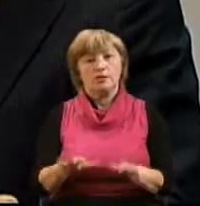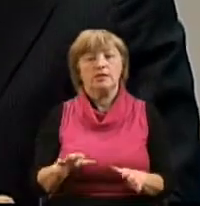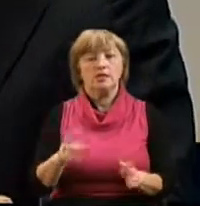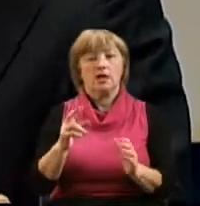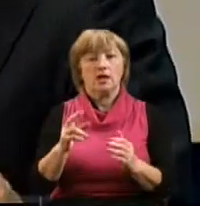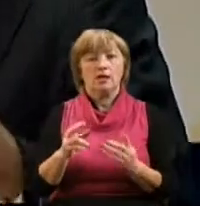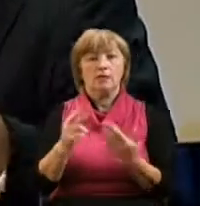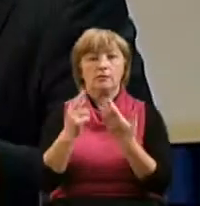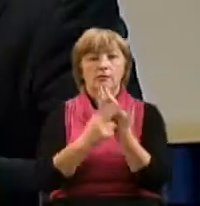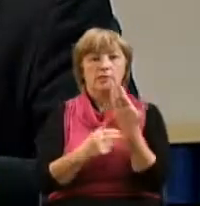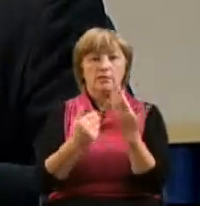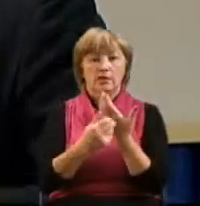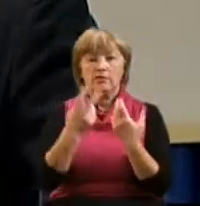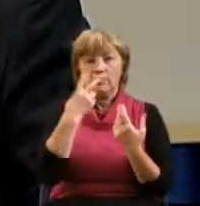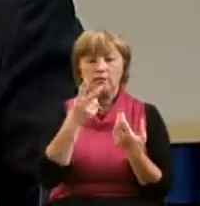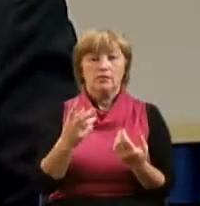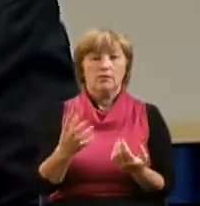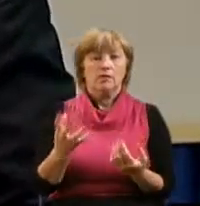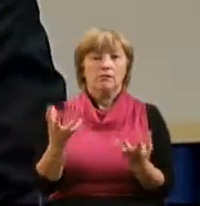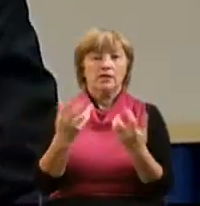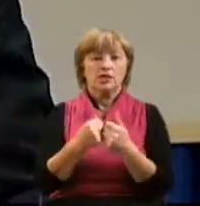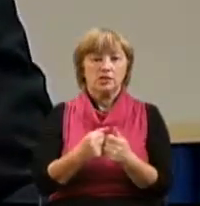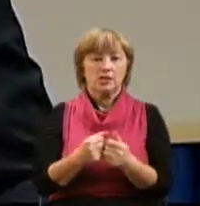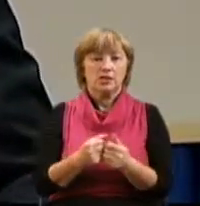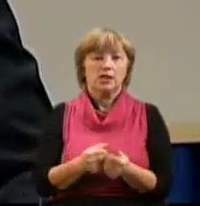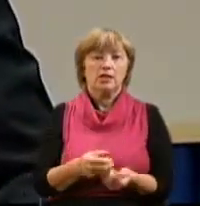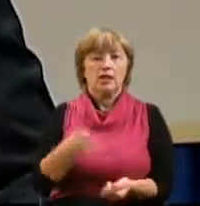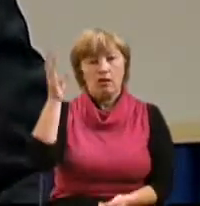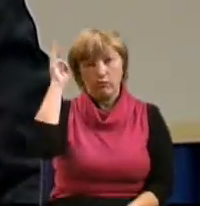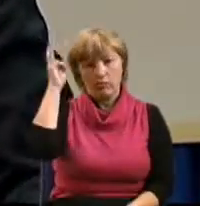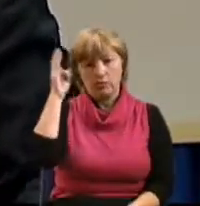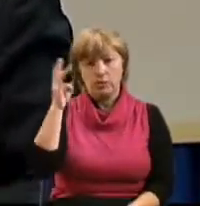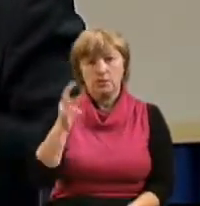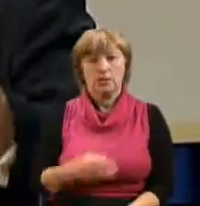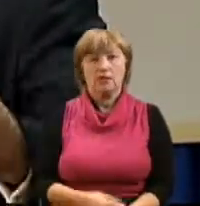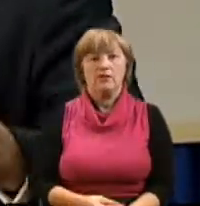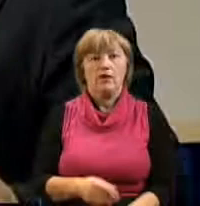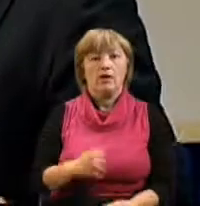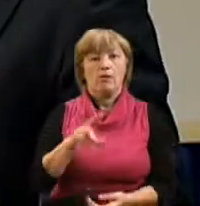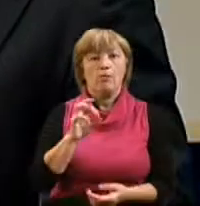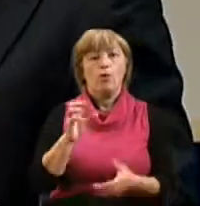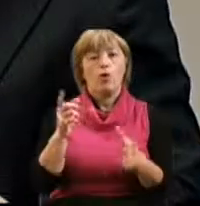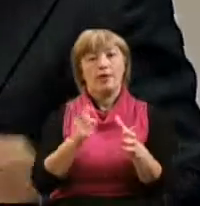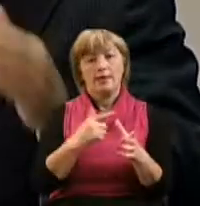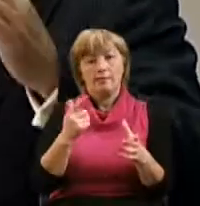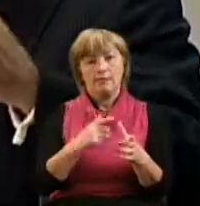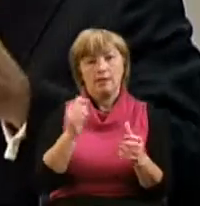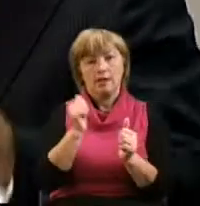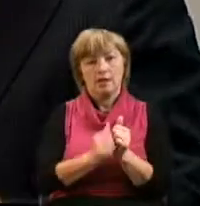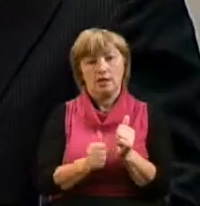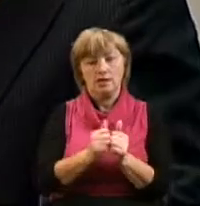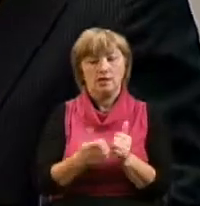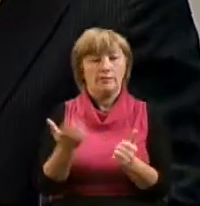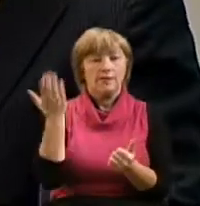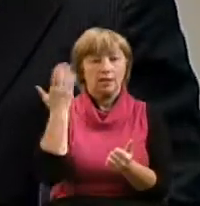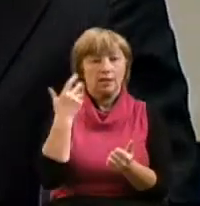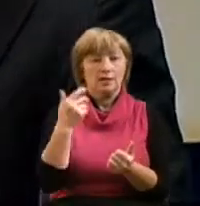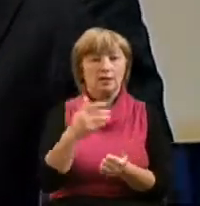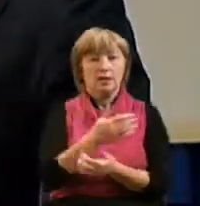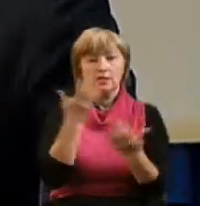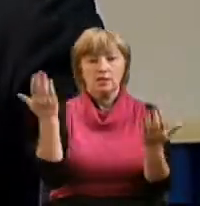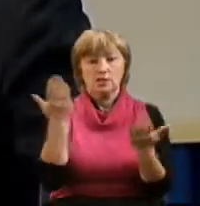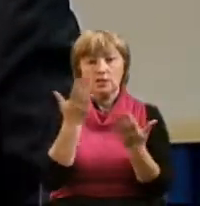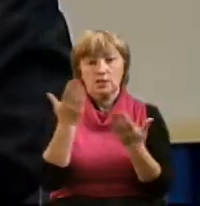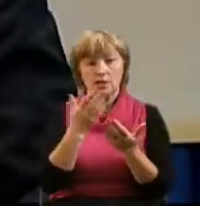Писания мы видим это перечисление, когда перечисляется поименно. И когда мы читаем эти перечисления, то мы